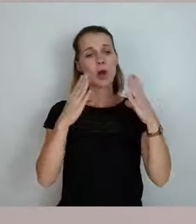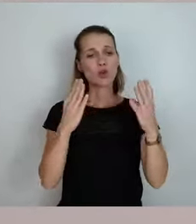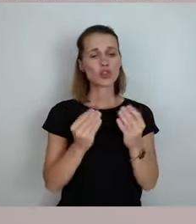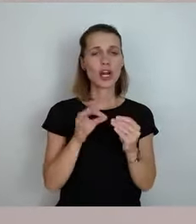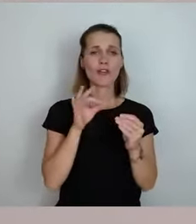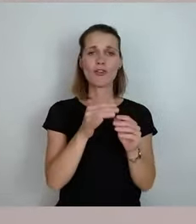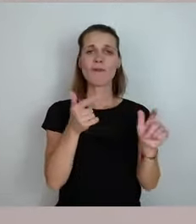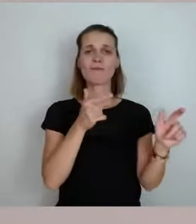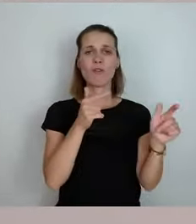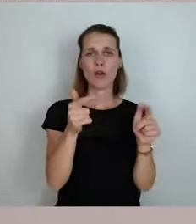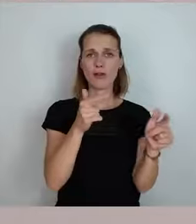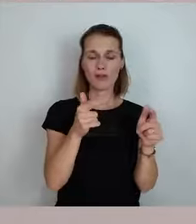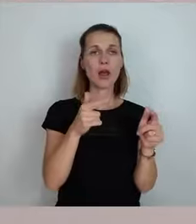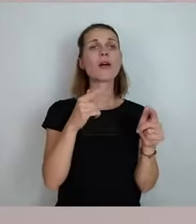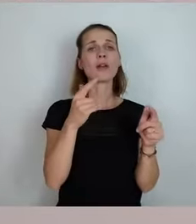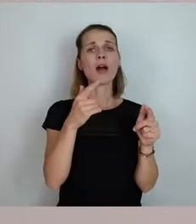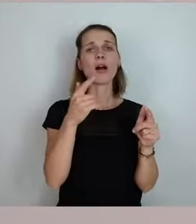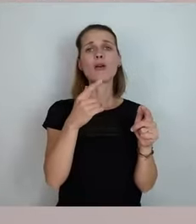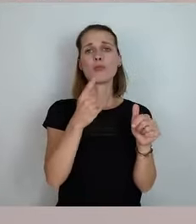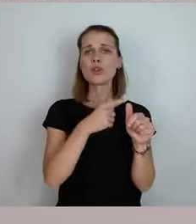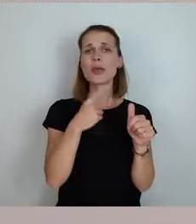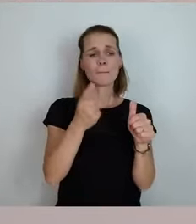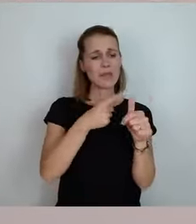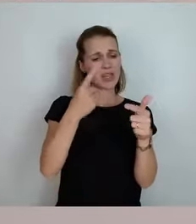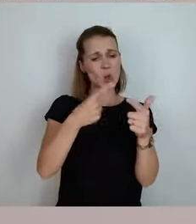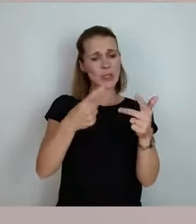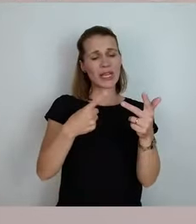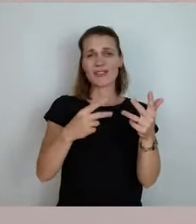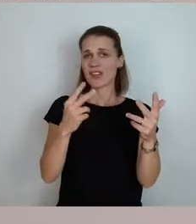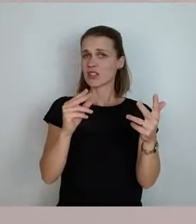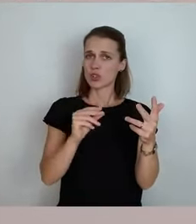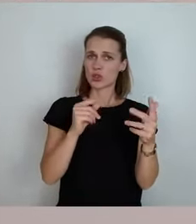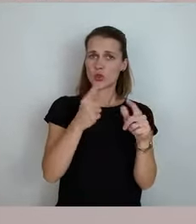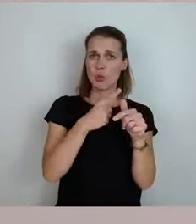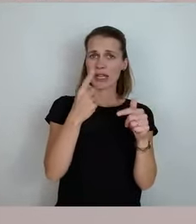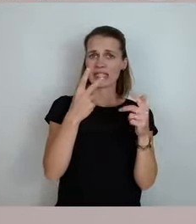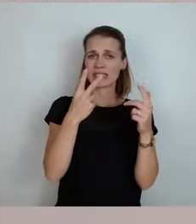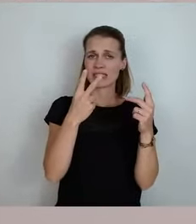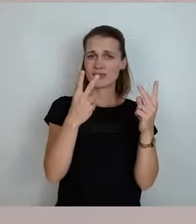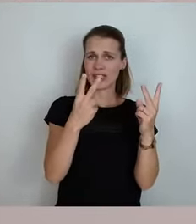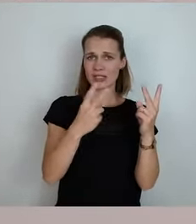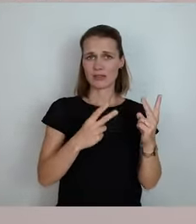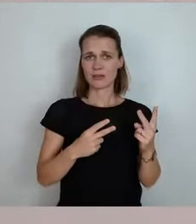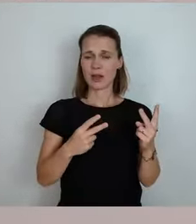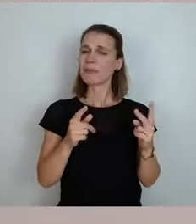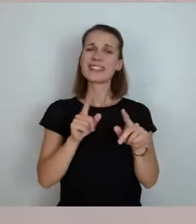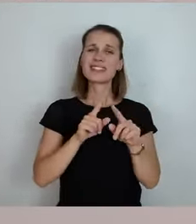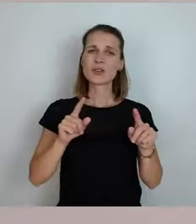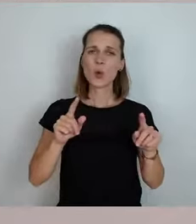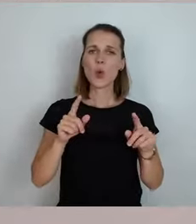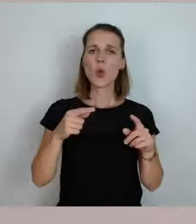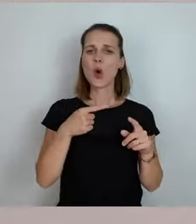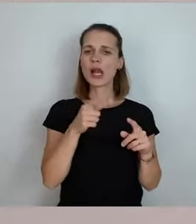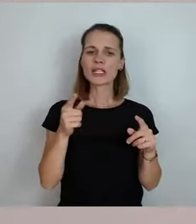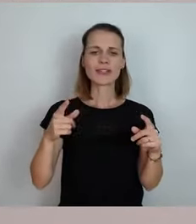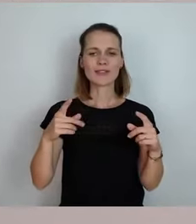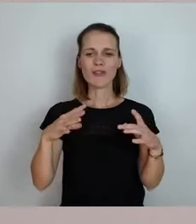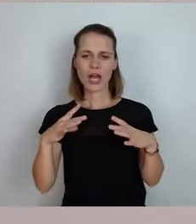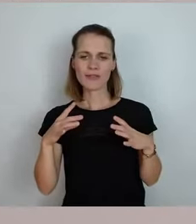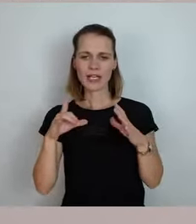Prioritätensetzung. Und es ist eben zum Glück nicht so, dass dann alles auch an freiwilligen Leistungen